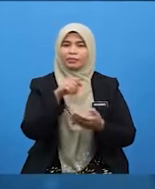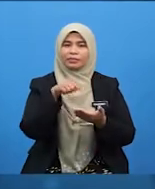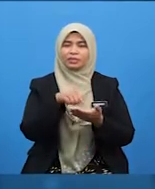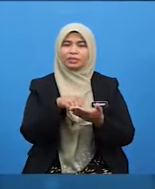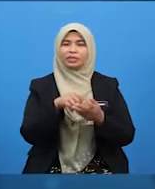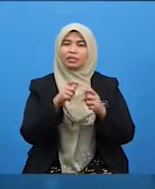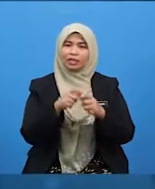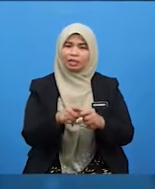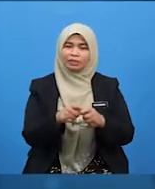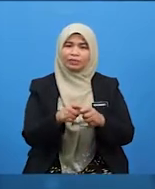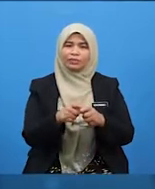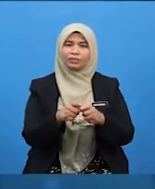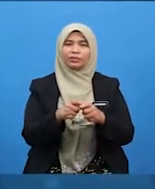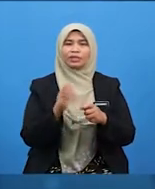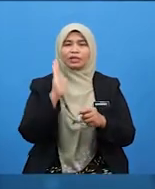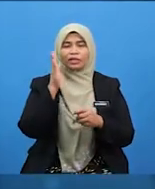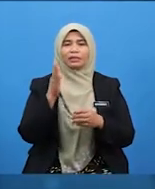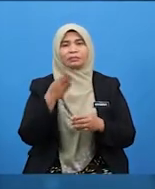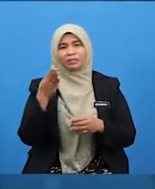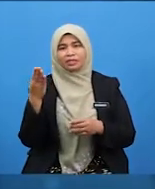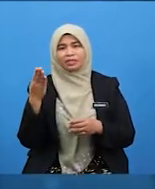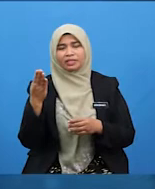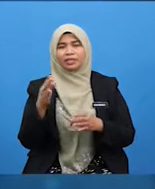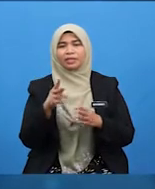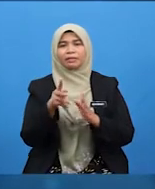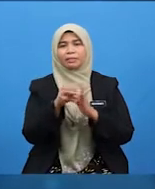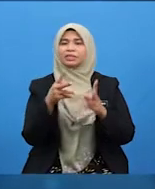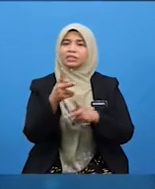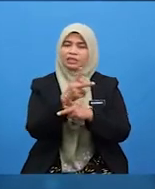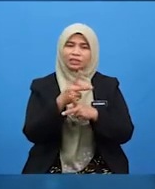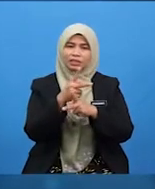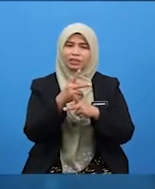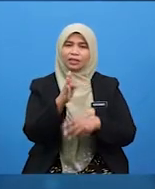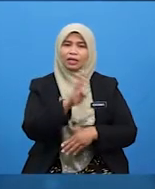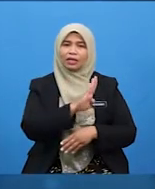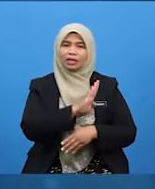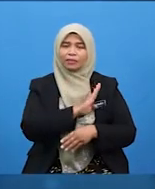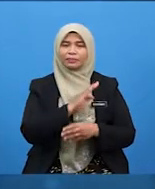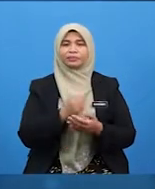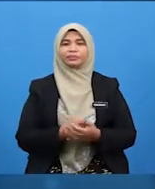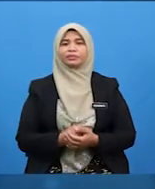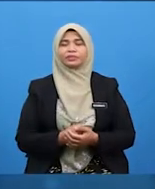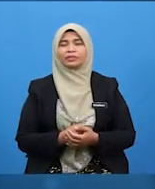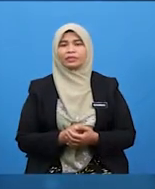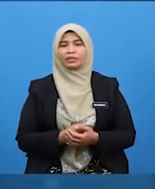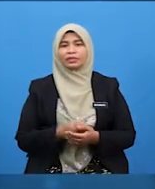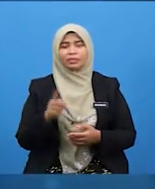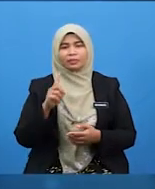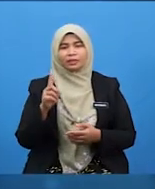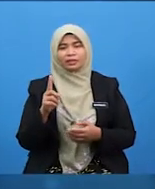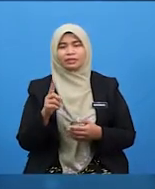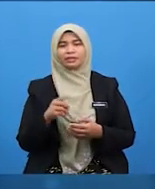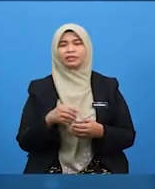tentunya juga akan terbiasa menjaga adabnya tak kira di mana.